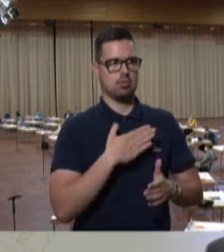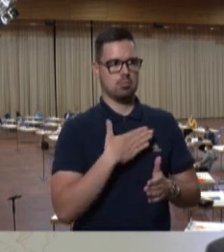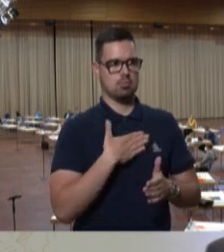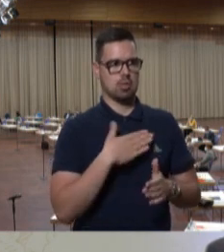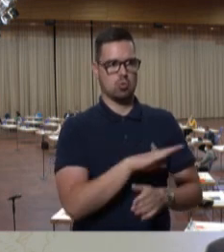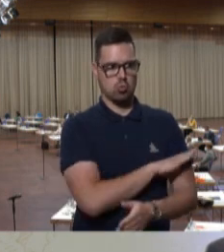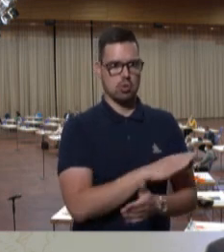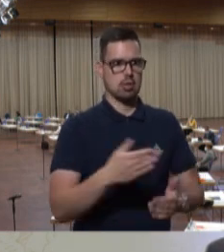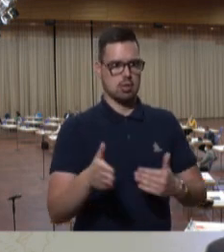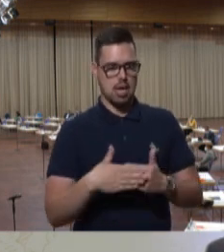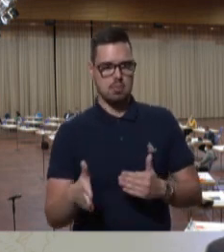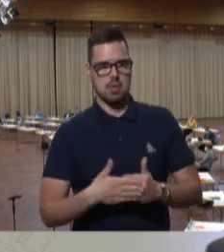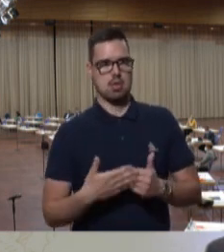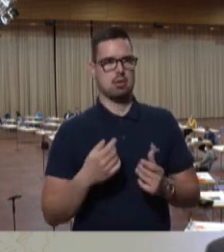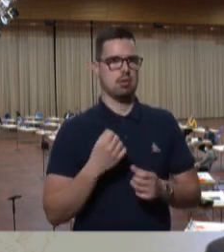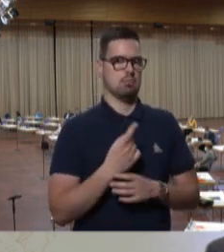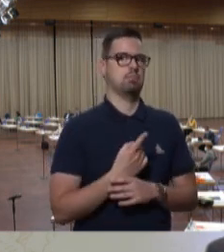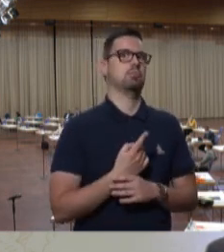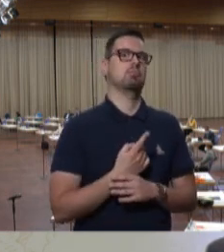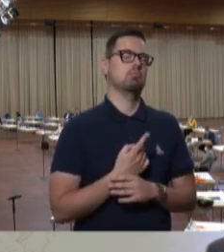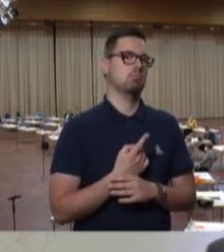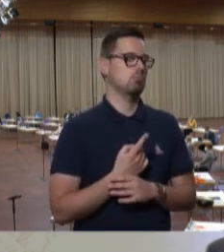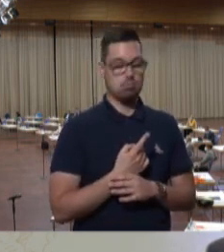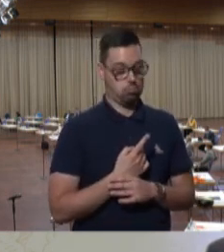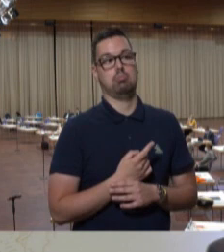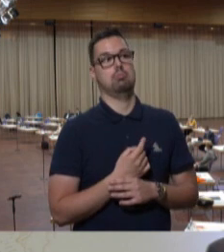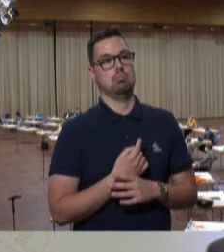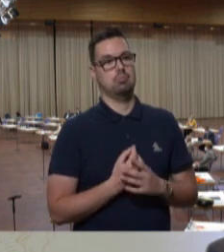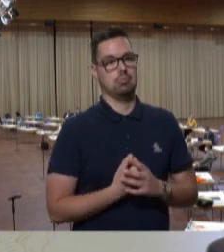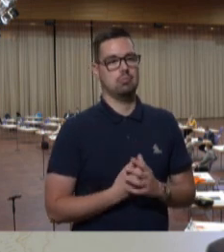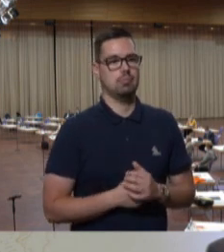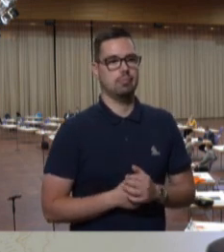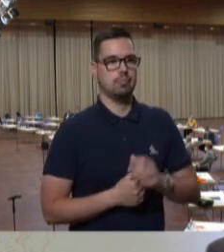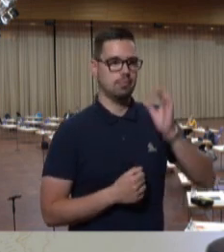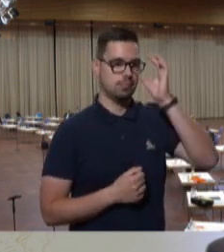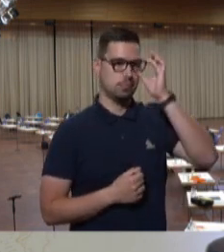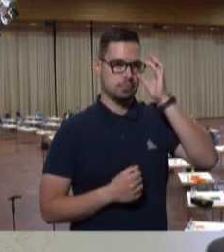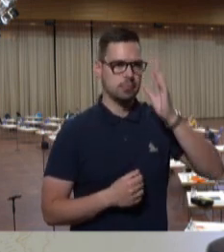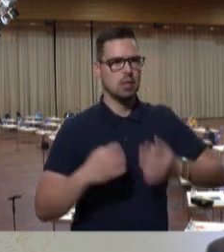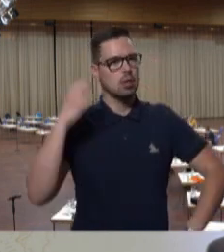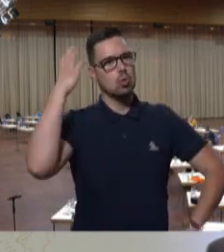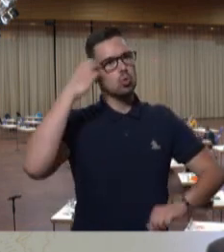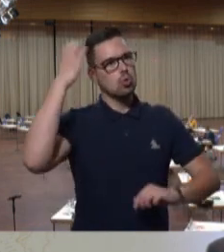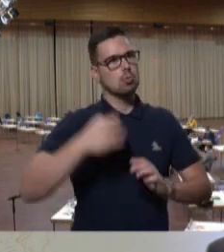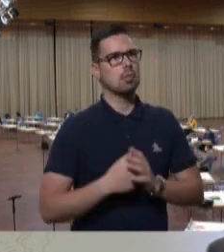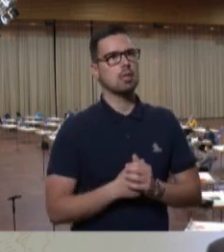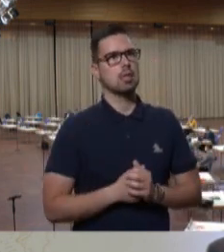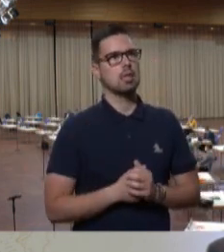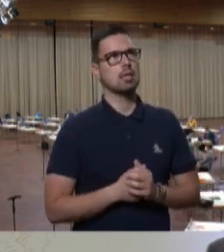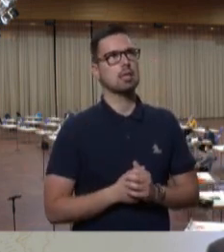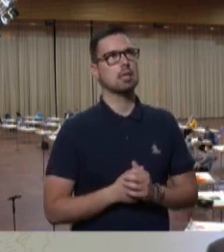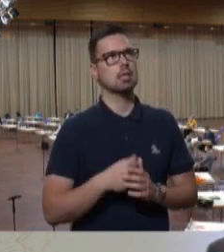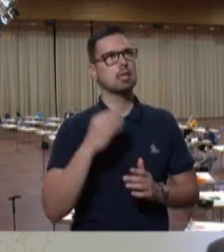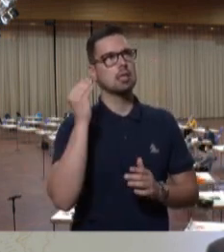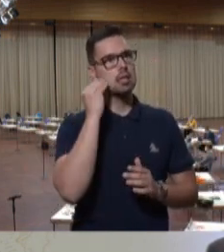bekannten Kollegen und Nachbarn spreche, dann kann ich nur den Kopf schütteln. Ich habe mir tatsächlich mal überlegt, wie das denn wäre, wenn ich mit einem